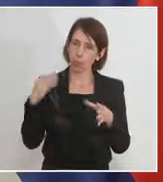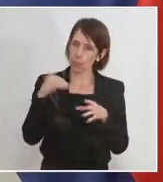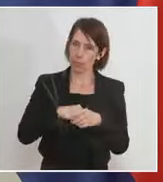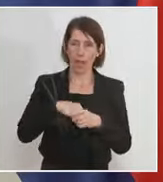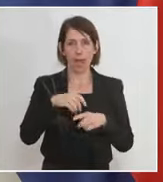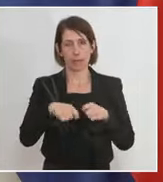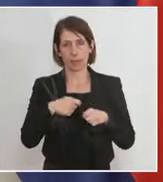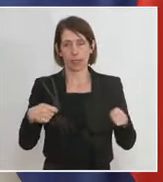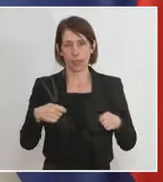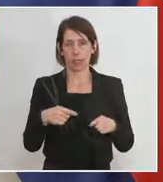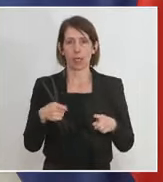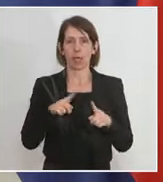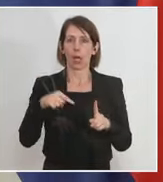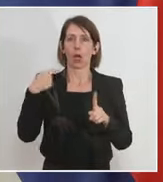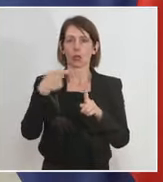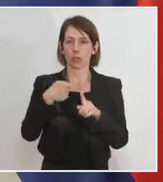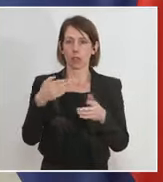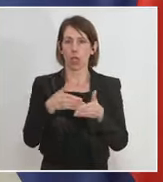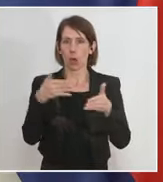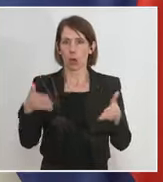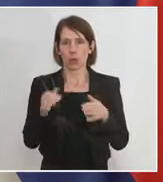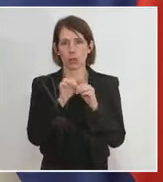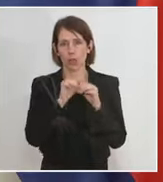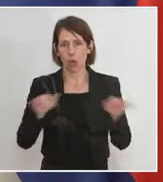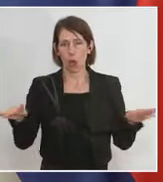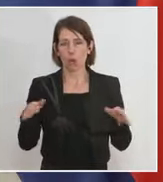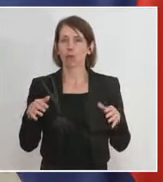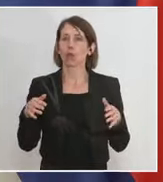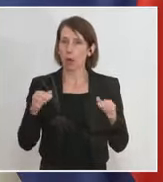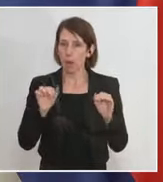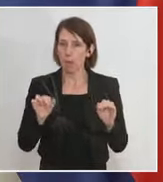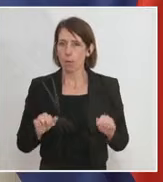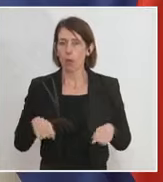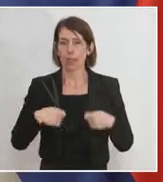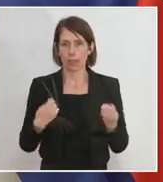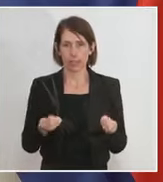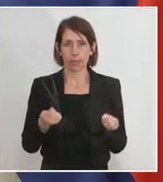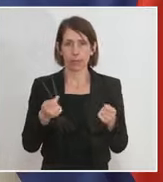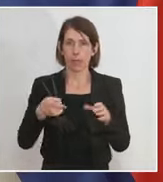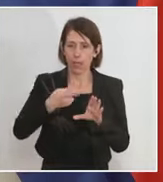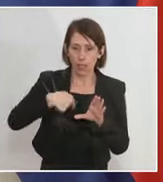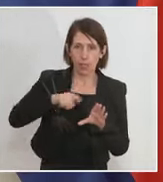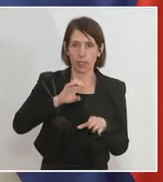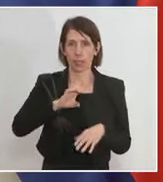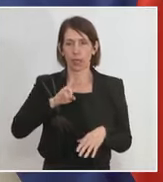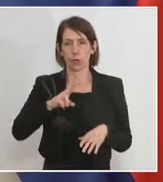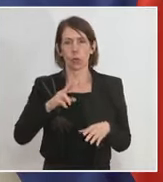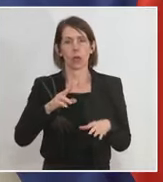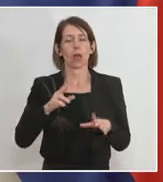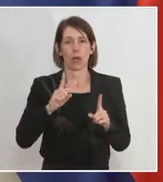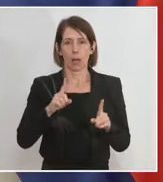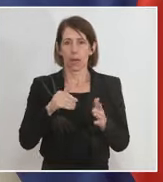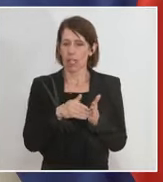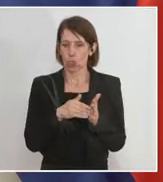nicht, unser Ziel ist natürlich im Sommer diese größeren Verbunde oder vielleicht sogar EU-weit, binnenmarktweit das herstellen können, wieder die Mobilität.